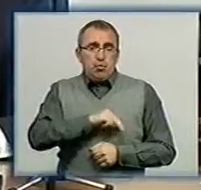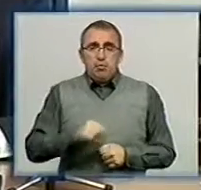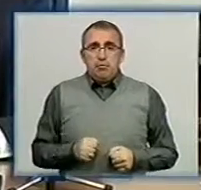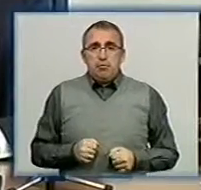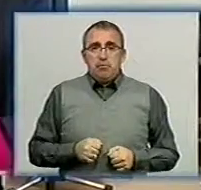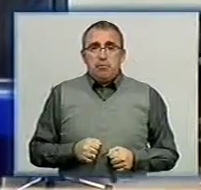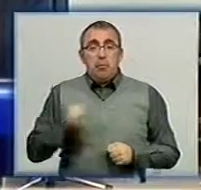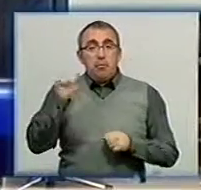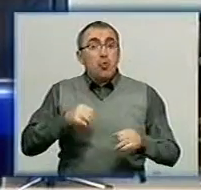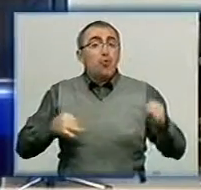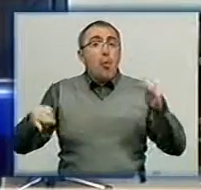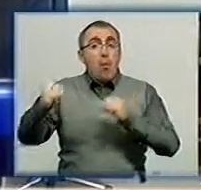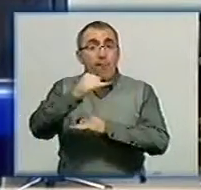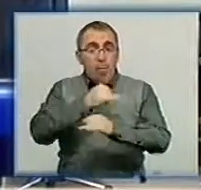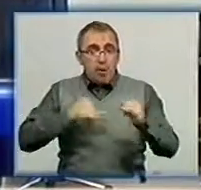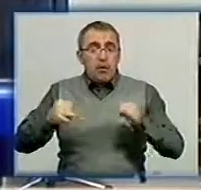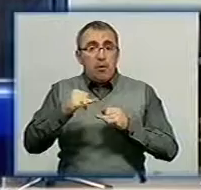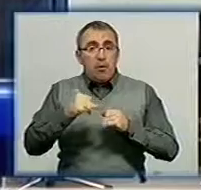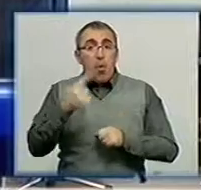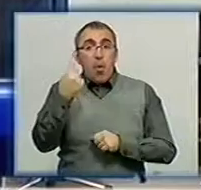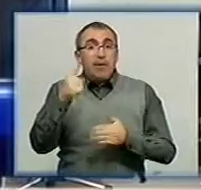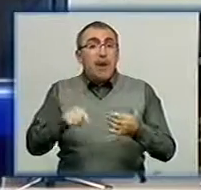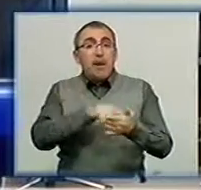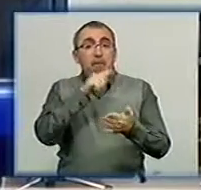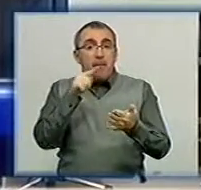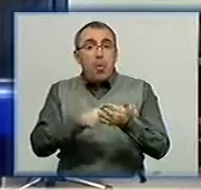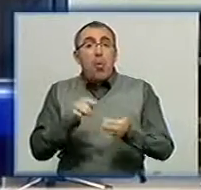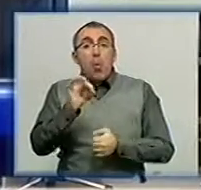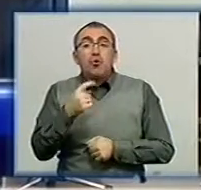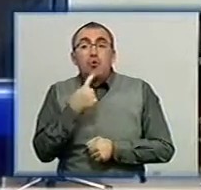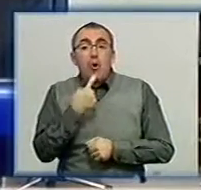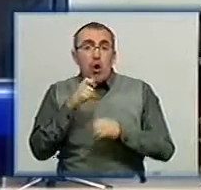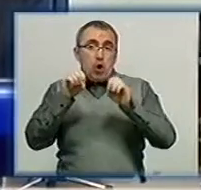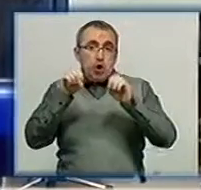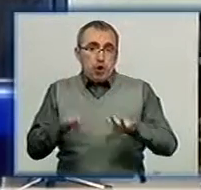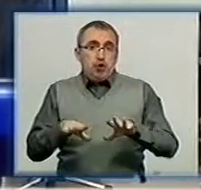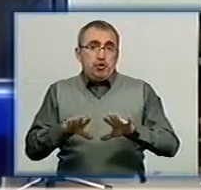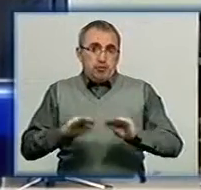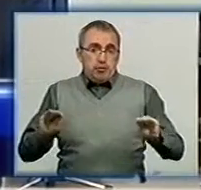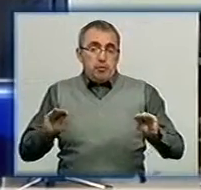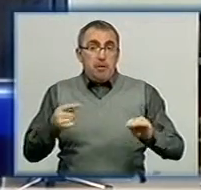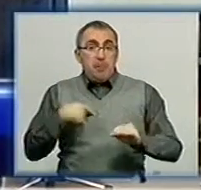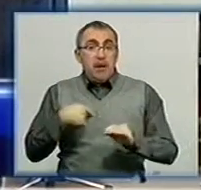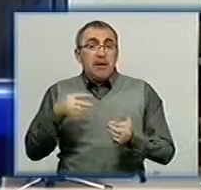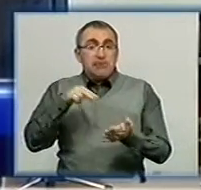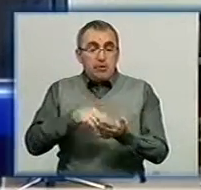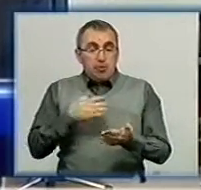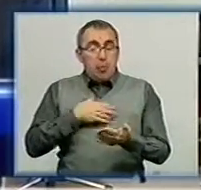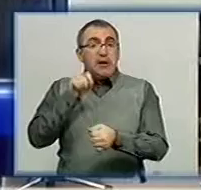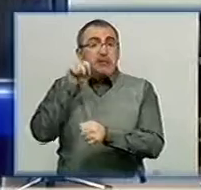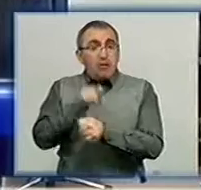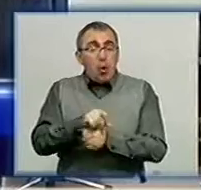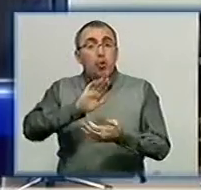Можемо говорити, що одне питання по долинки вирішено, і ми ставимо собі завдання